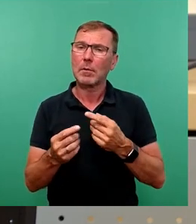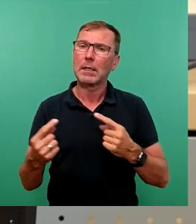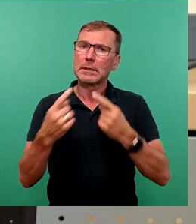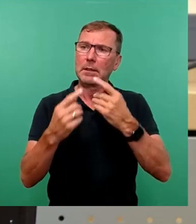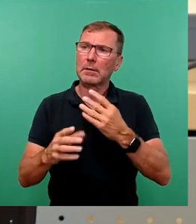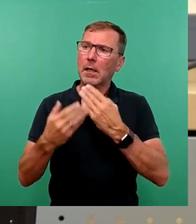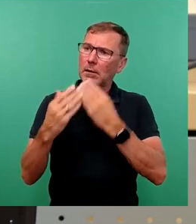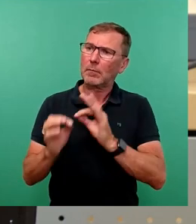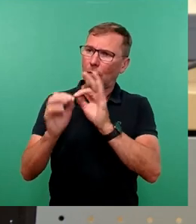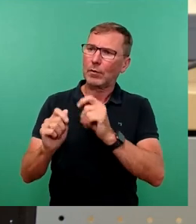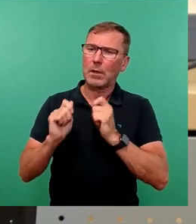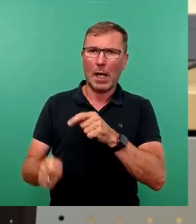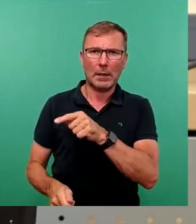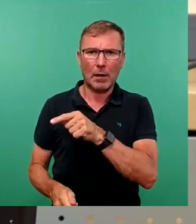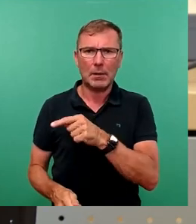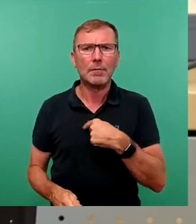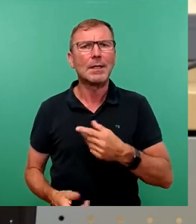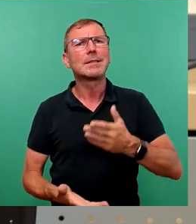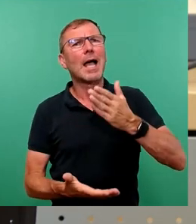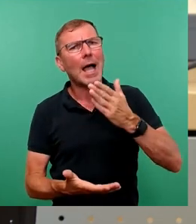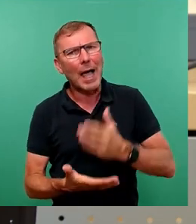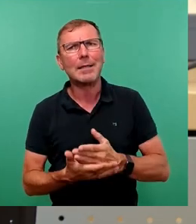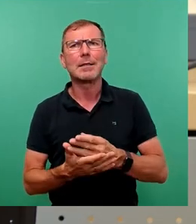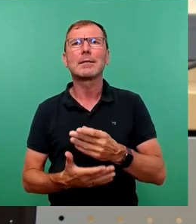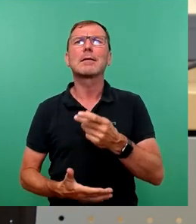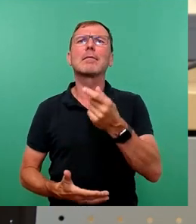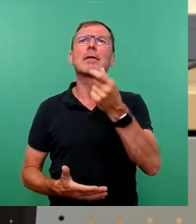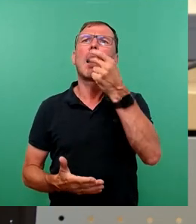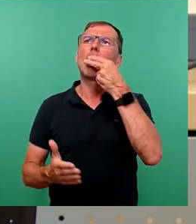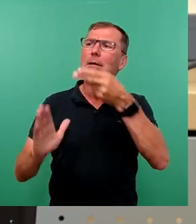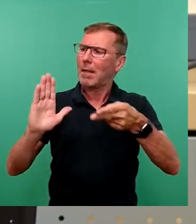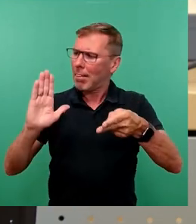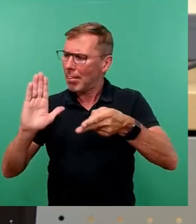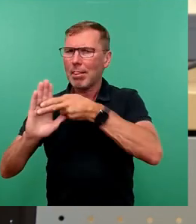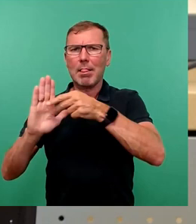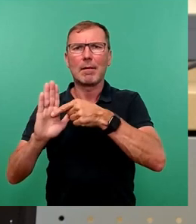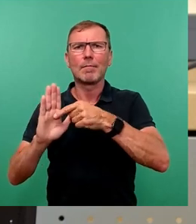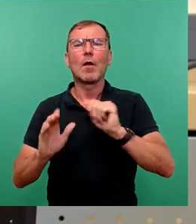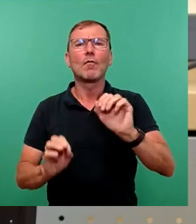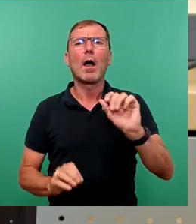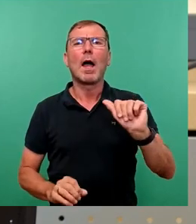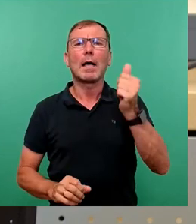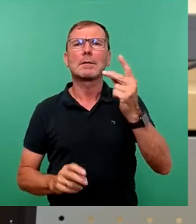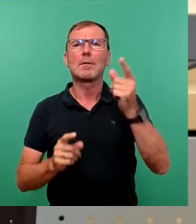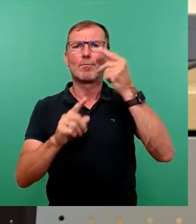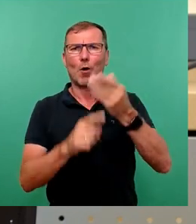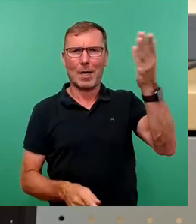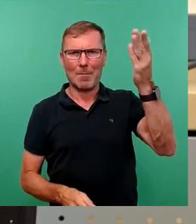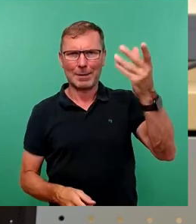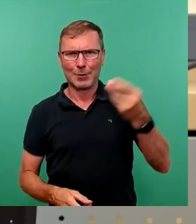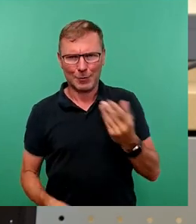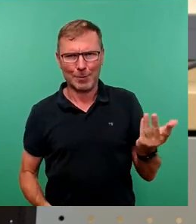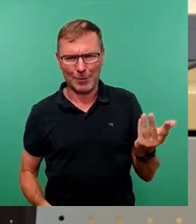den Antrag bin, ist, dass wir jetzt endlich ein Preisschild mitkennen, was es kostet, einen ersten Bürgermeister zu bekommen. Auch das ist ja mal eine spannende